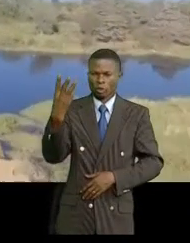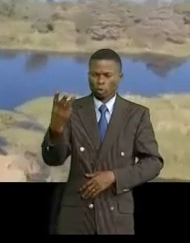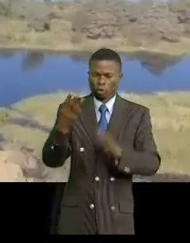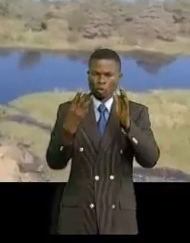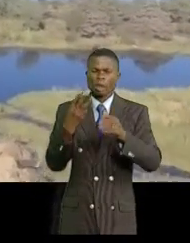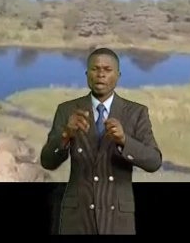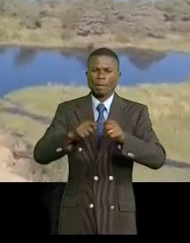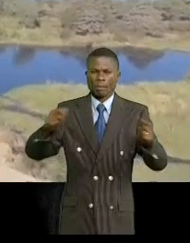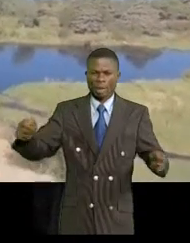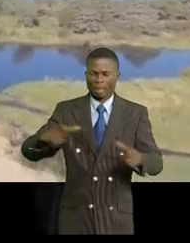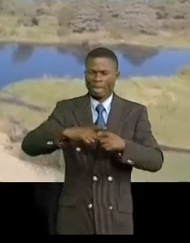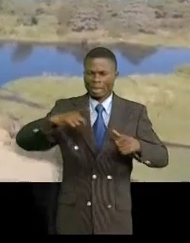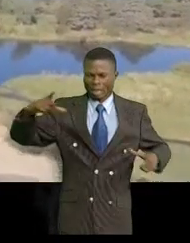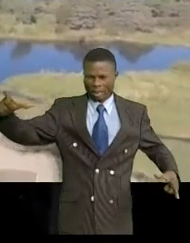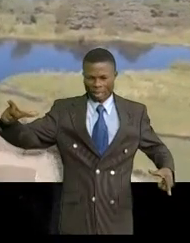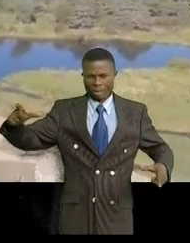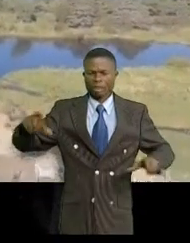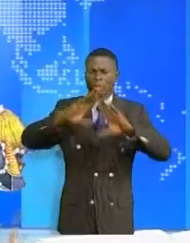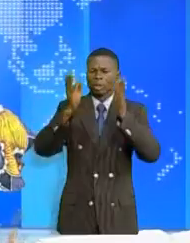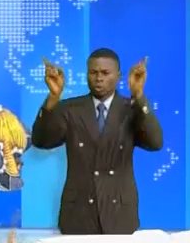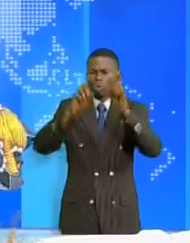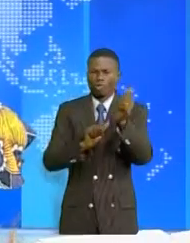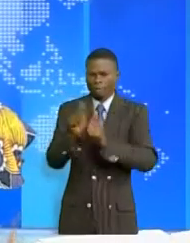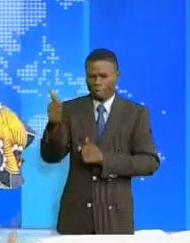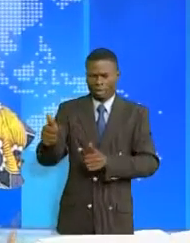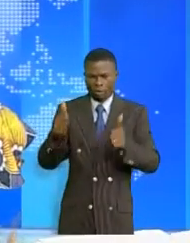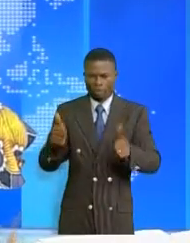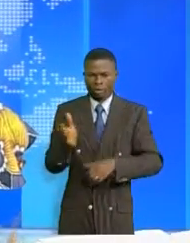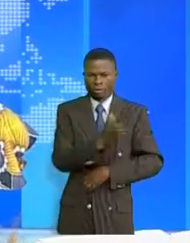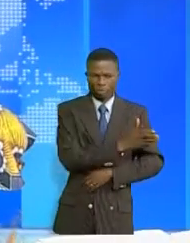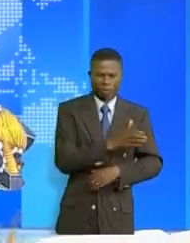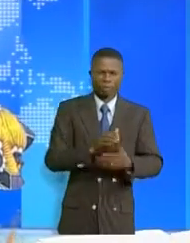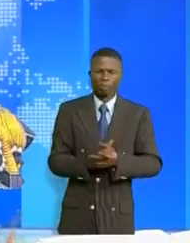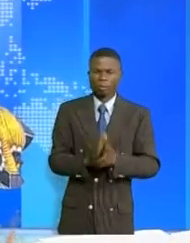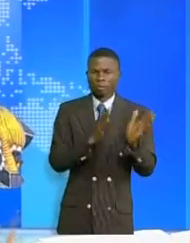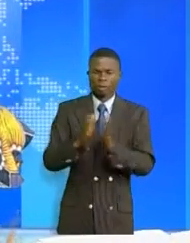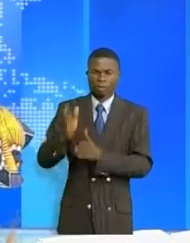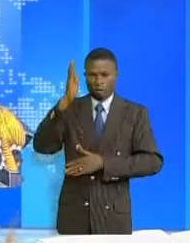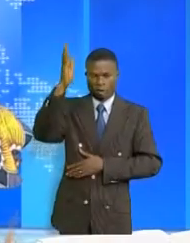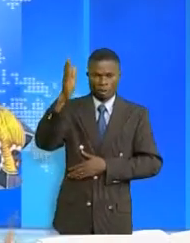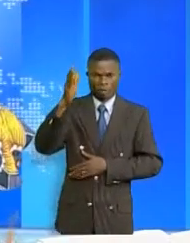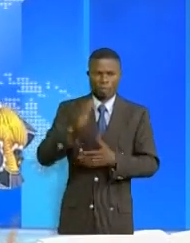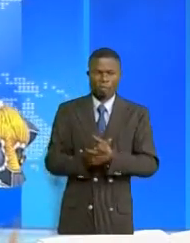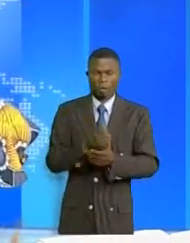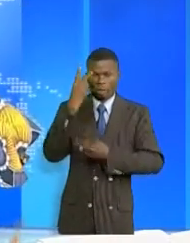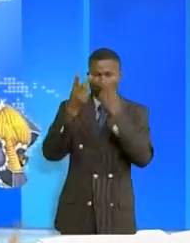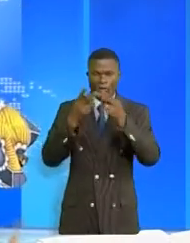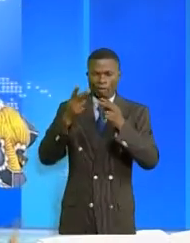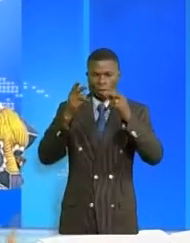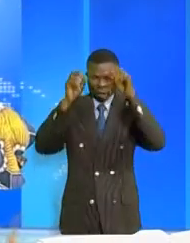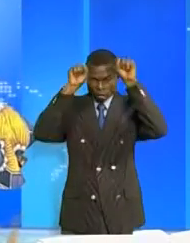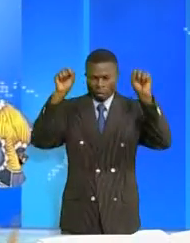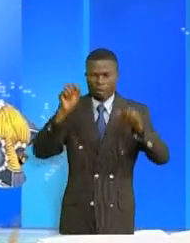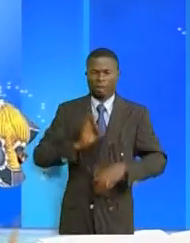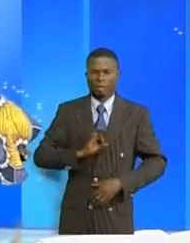-d'oeuvre qui force l'admiration de tous les Africains. Et en prévision de la prochaine visite du chef de l'État, Félix-Antoine